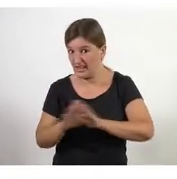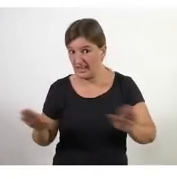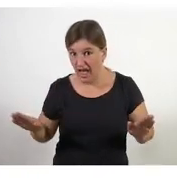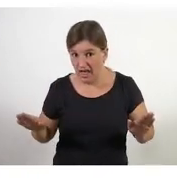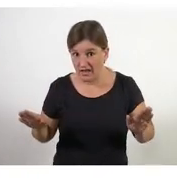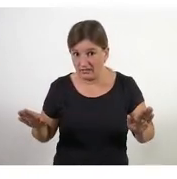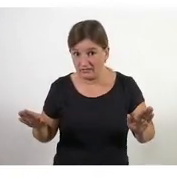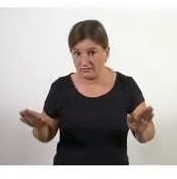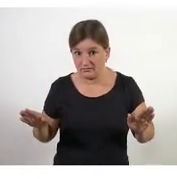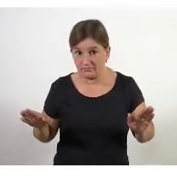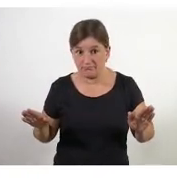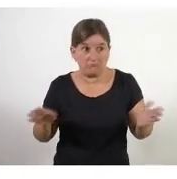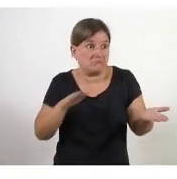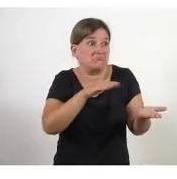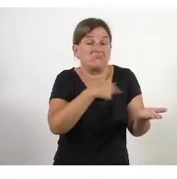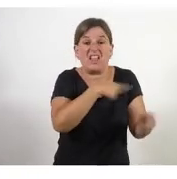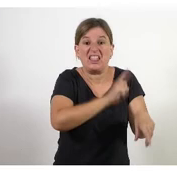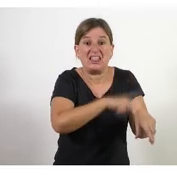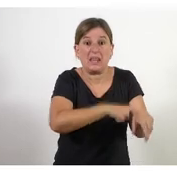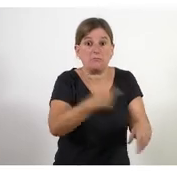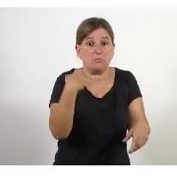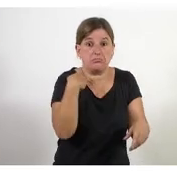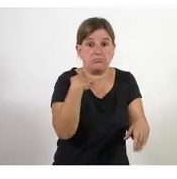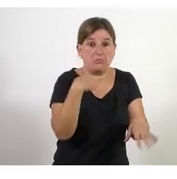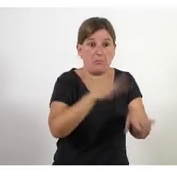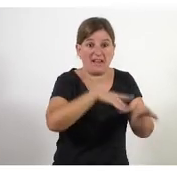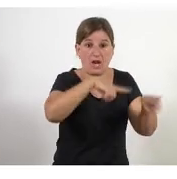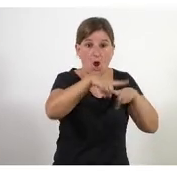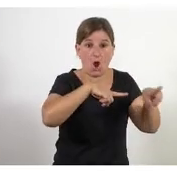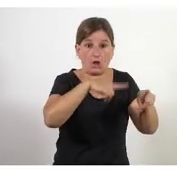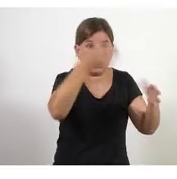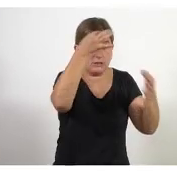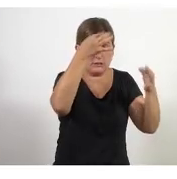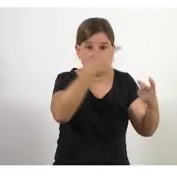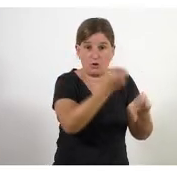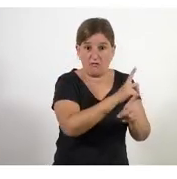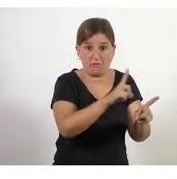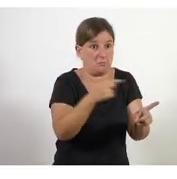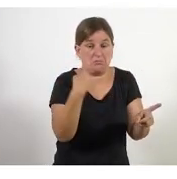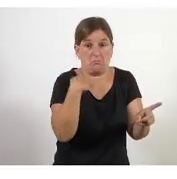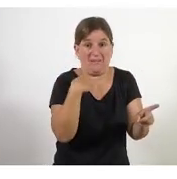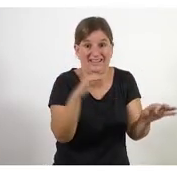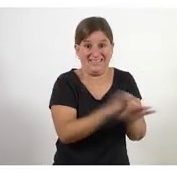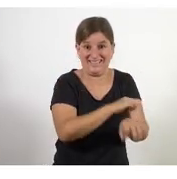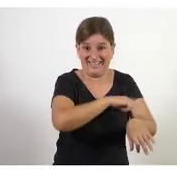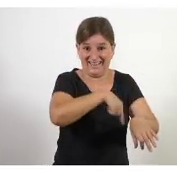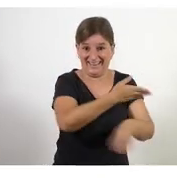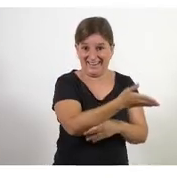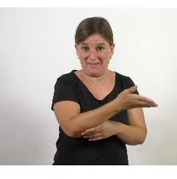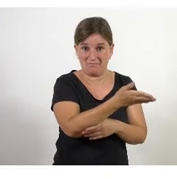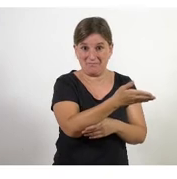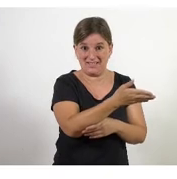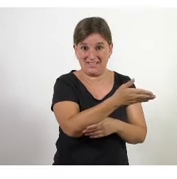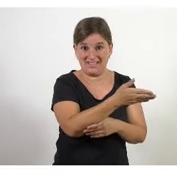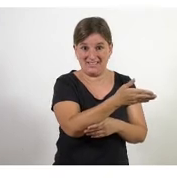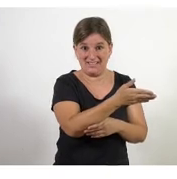com no has hagut de dedicar temps a especificar-lo no has perdut temps i aquí ja comencem a